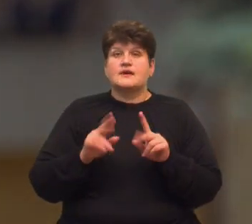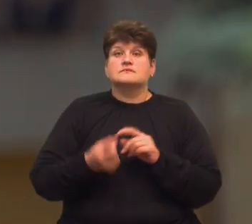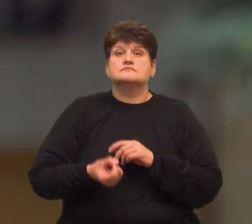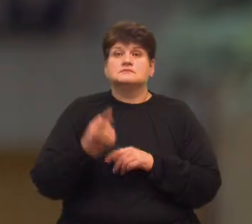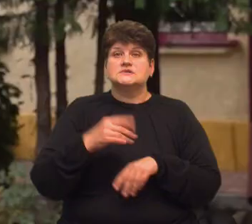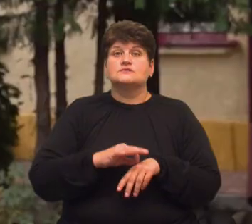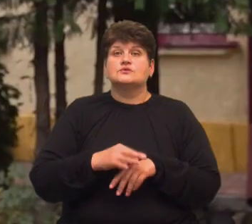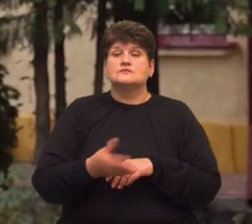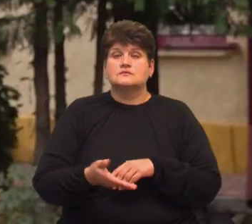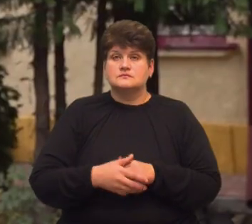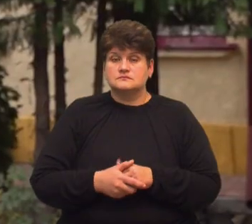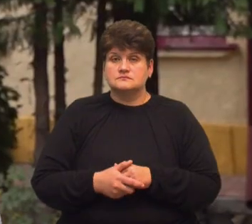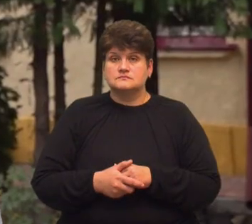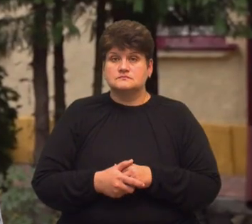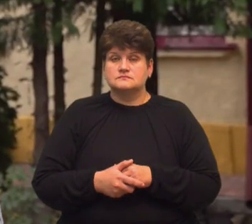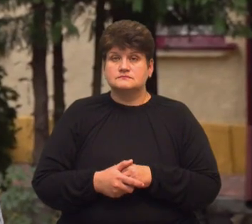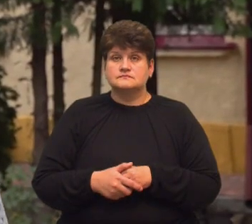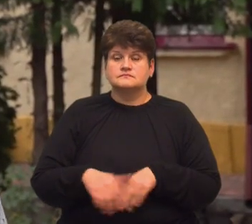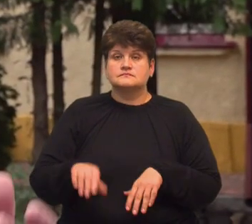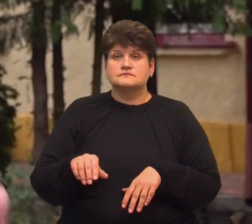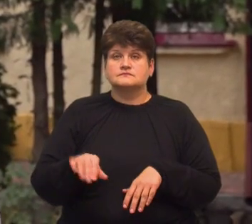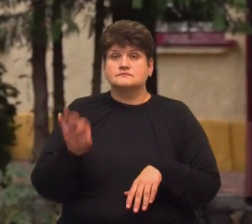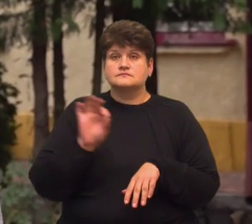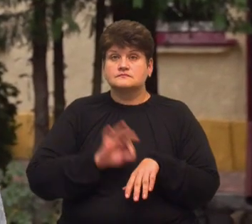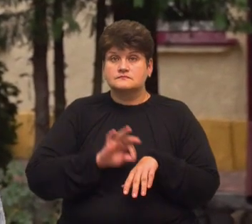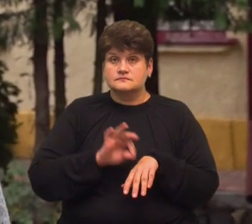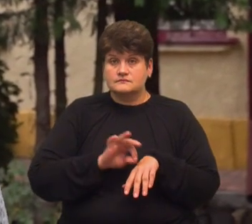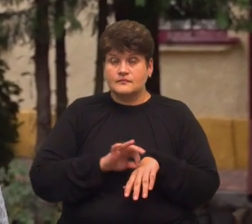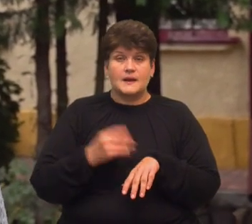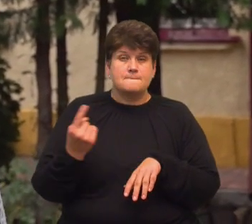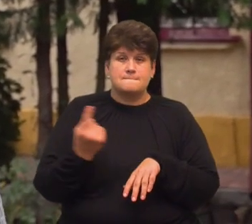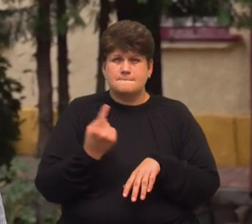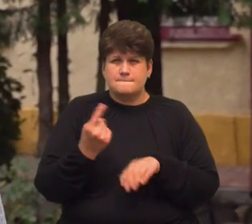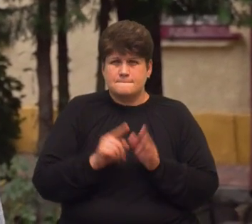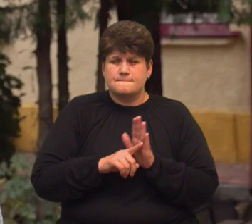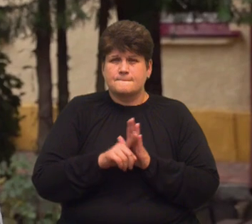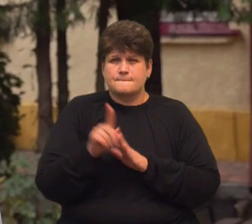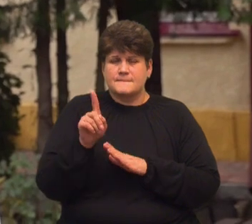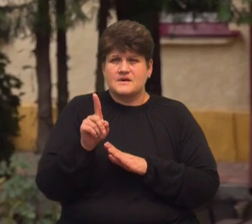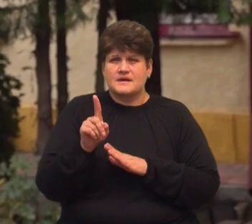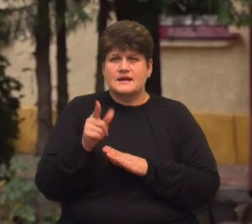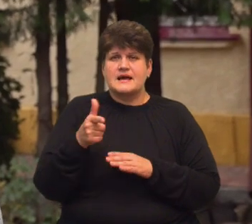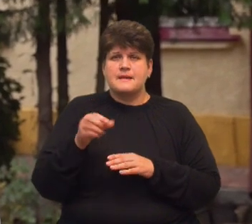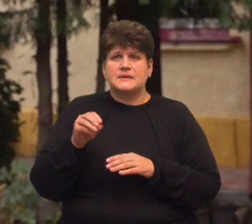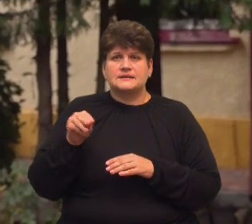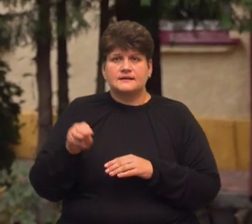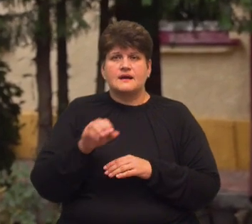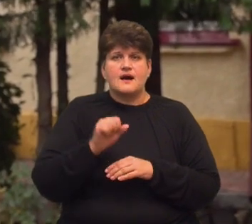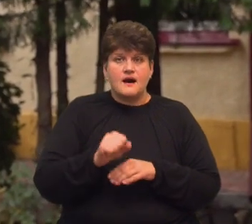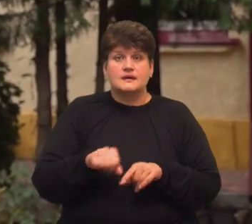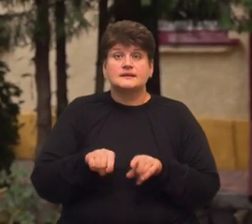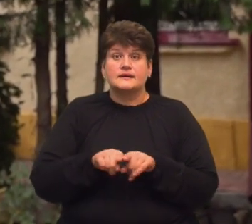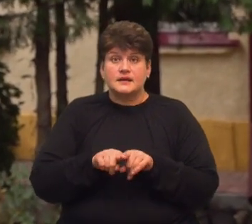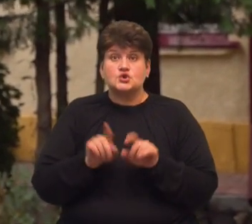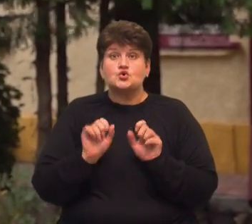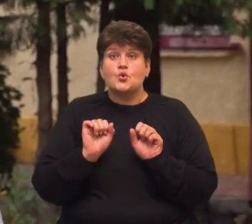захворювання. Перебіг на перших етапах вірусного гепатиту А такий, що він